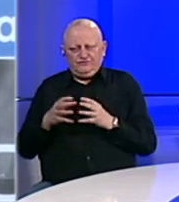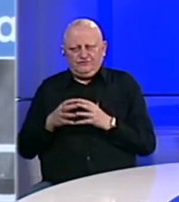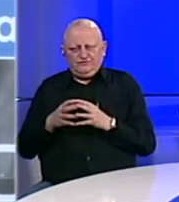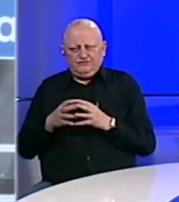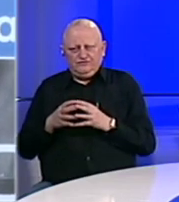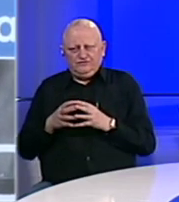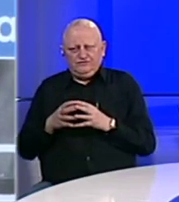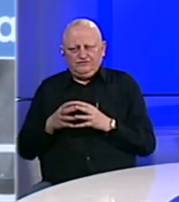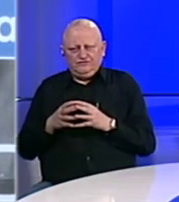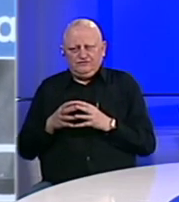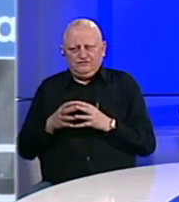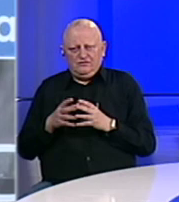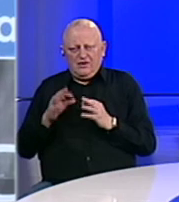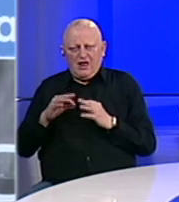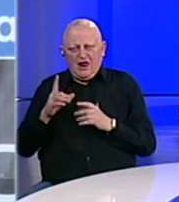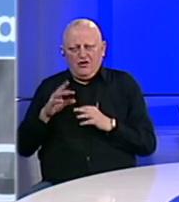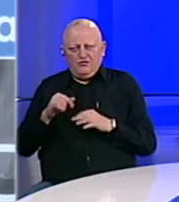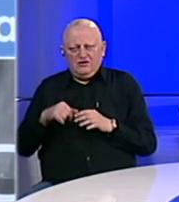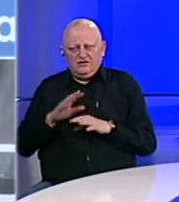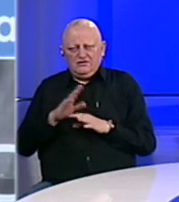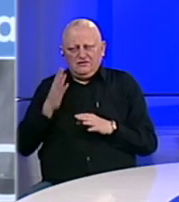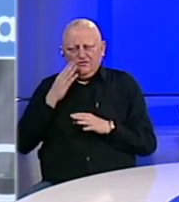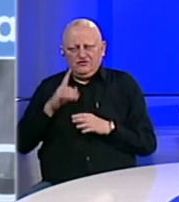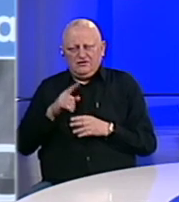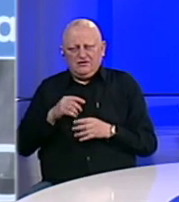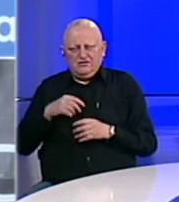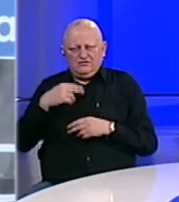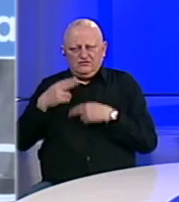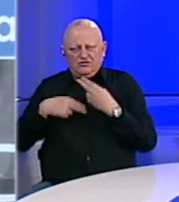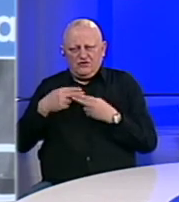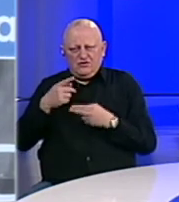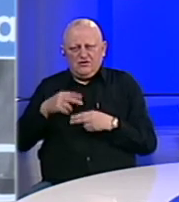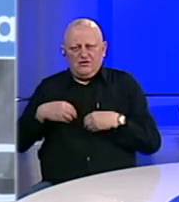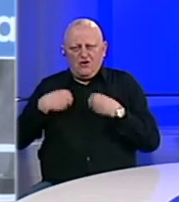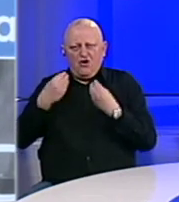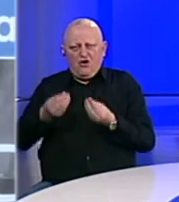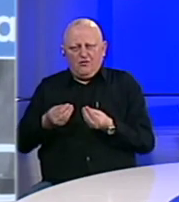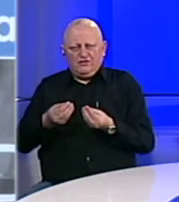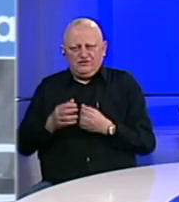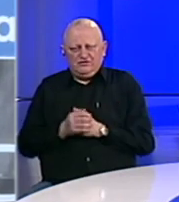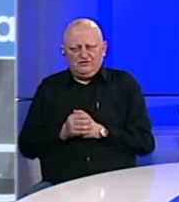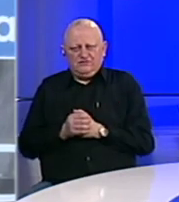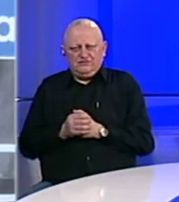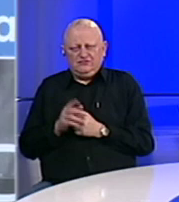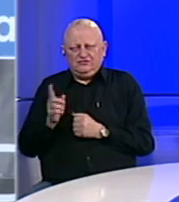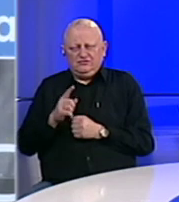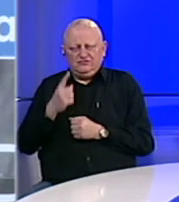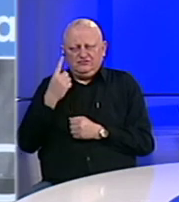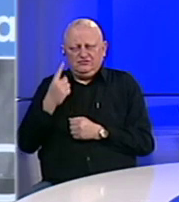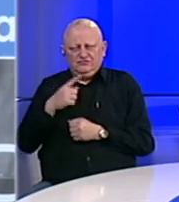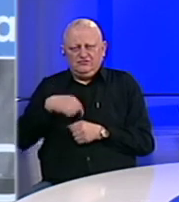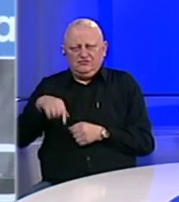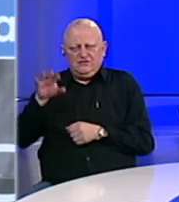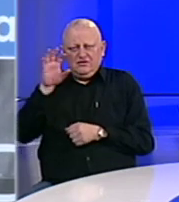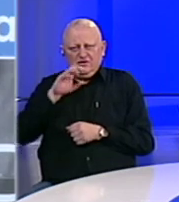oko aluminija. Svi smo uredno poštavali te protokole, međutim prilikom obraćanja nijedni, niko